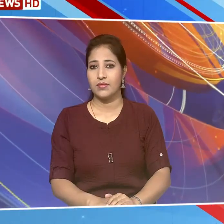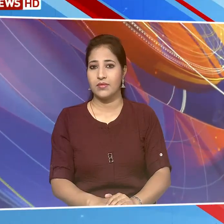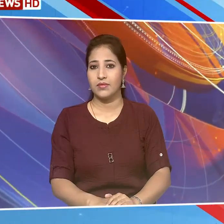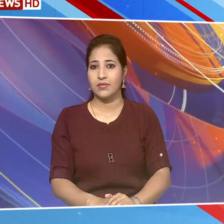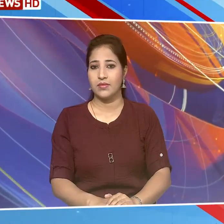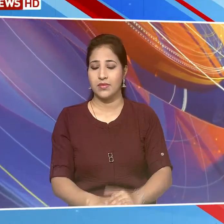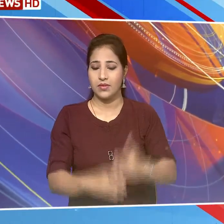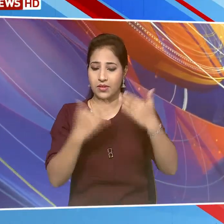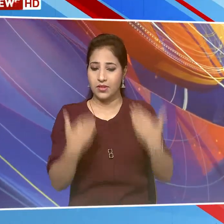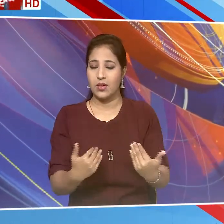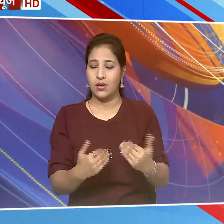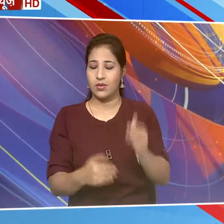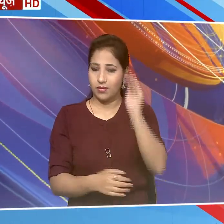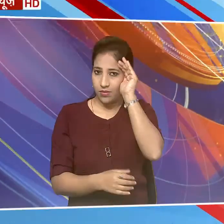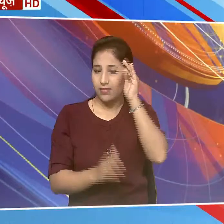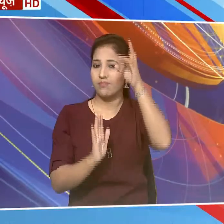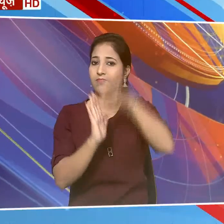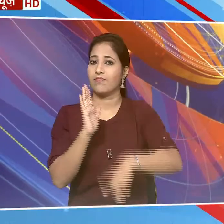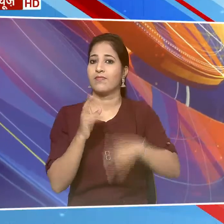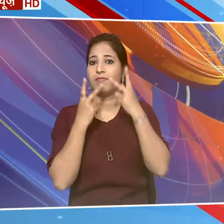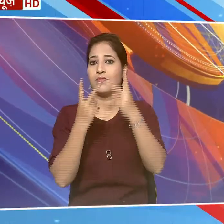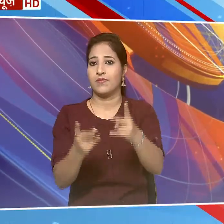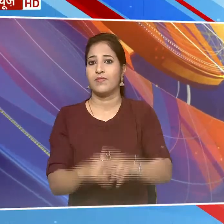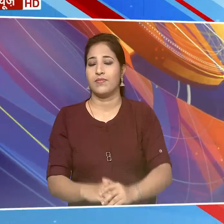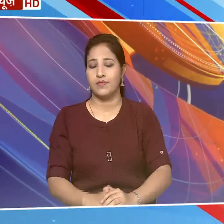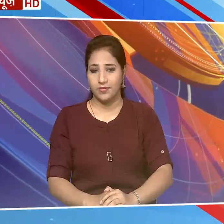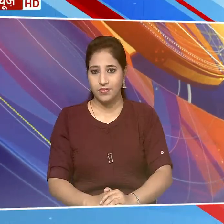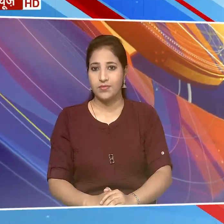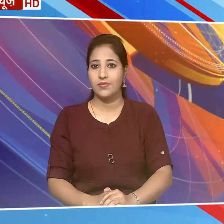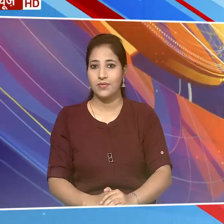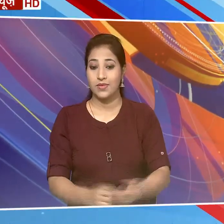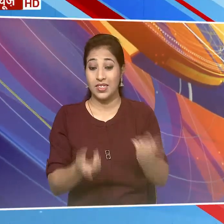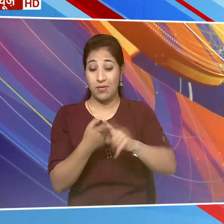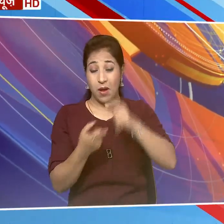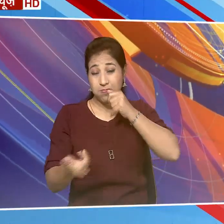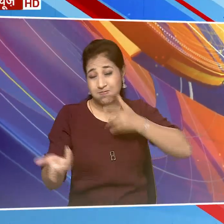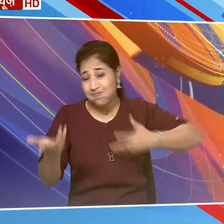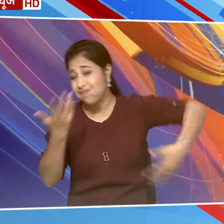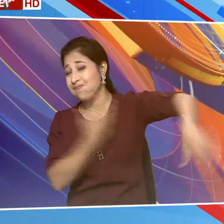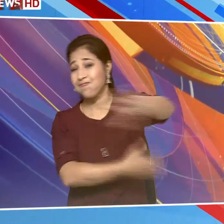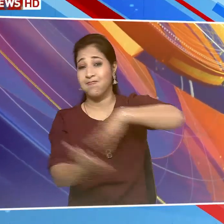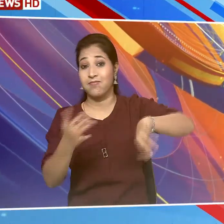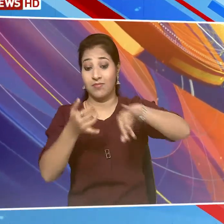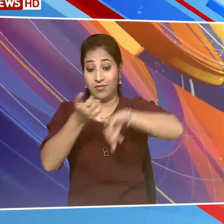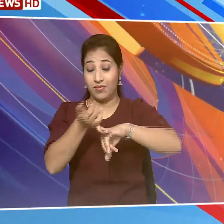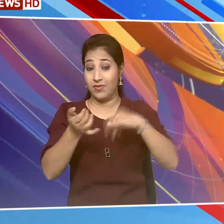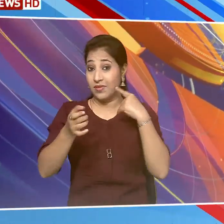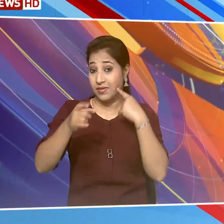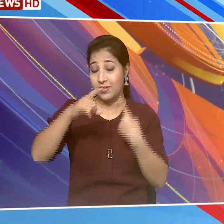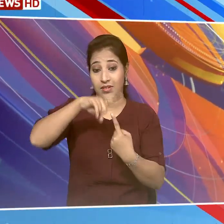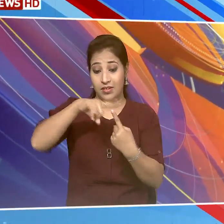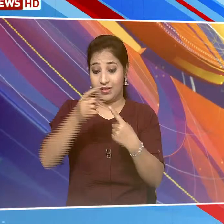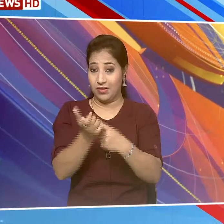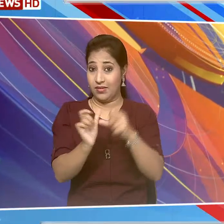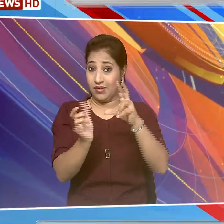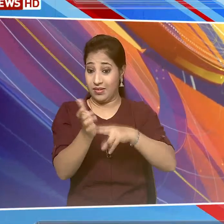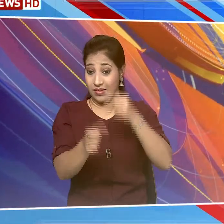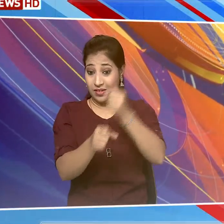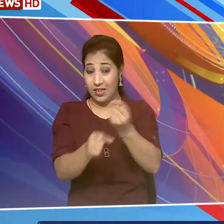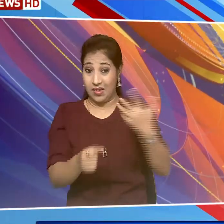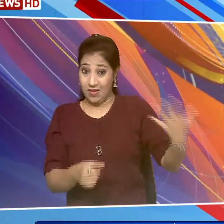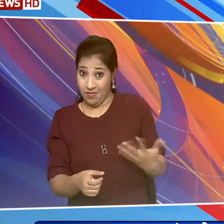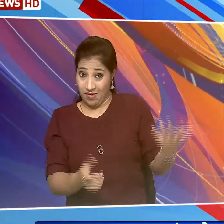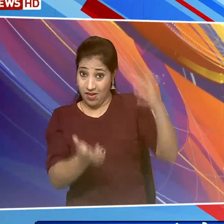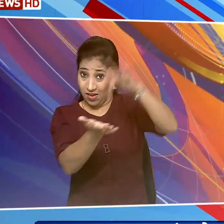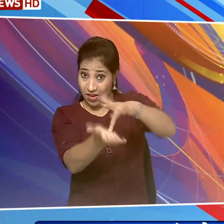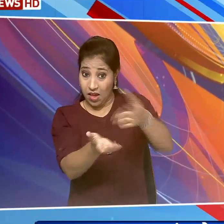और आईए खाबरों को अब विस्तार से देखते हैं चकरवाती तूफान सित्रांग ने बंगला देश में दस तक